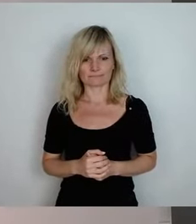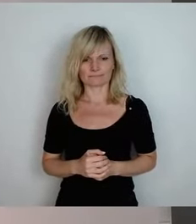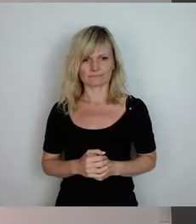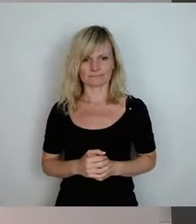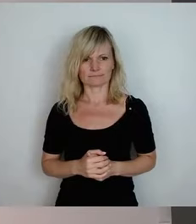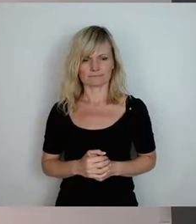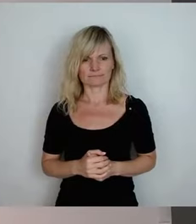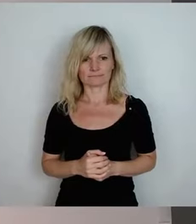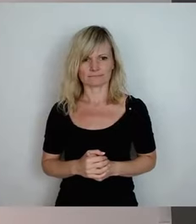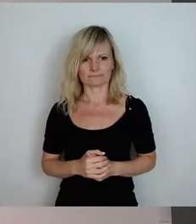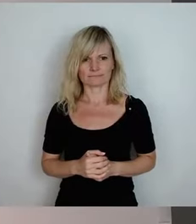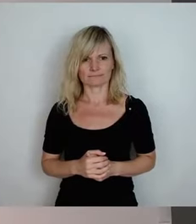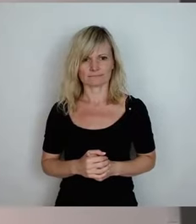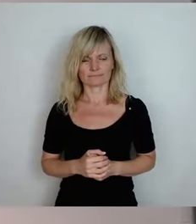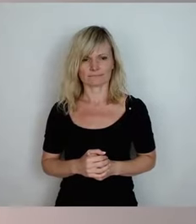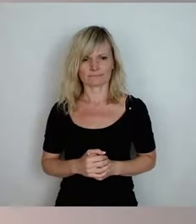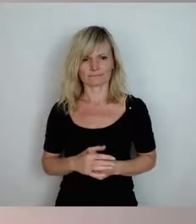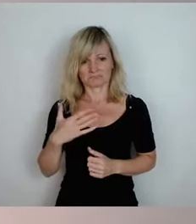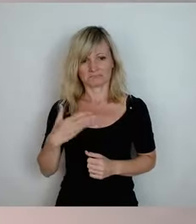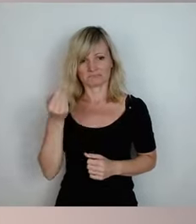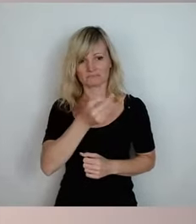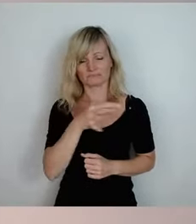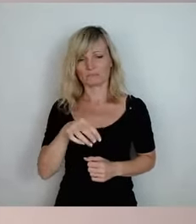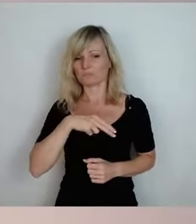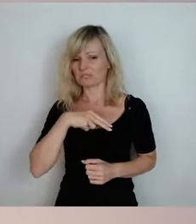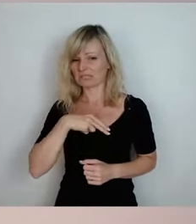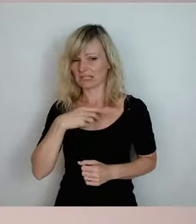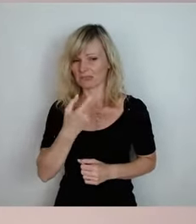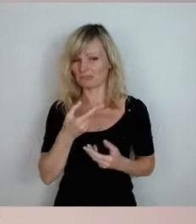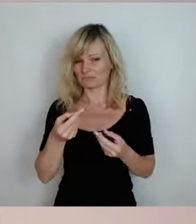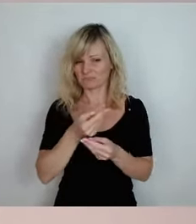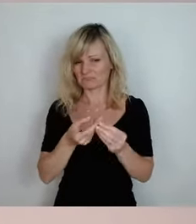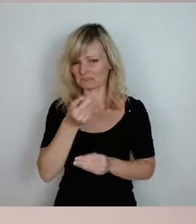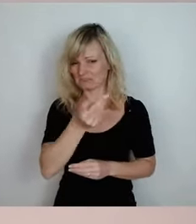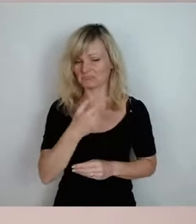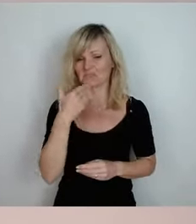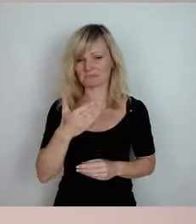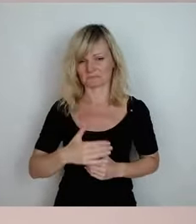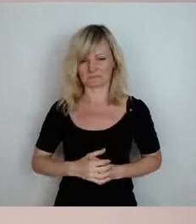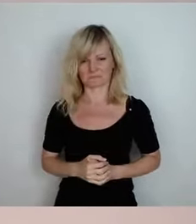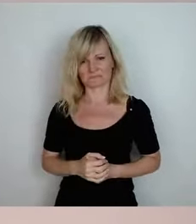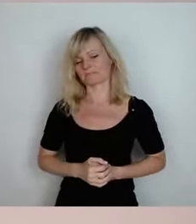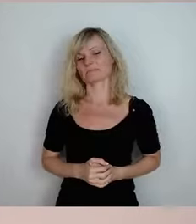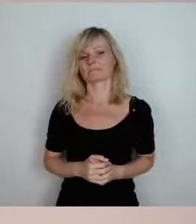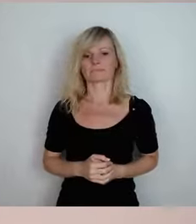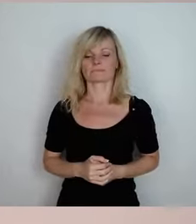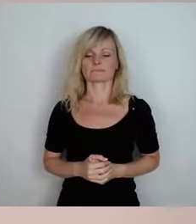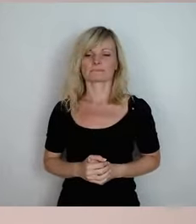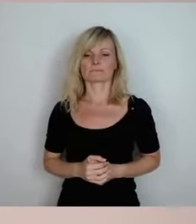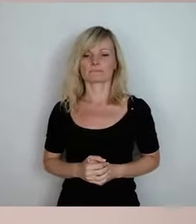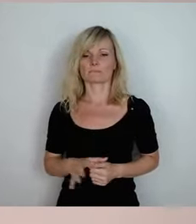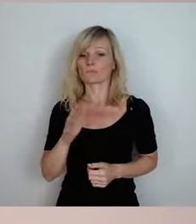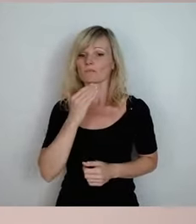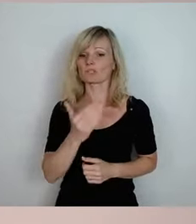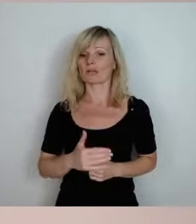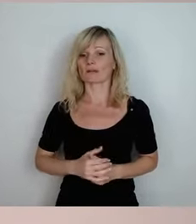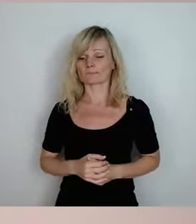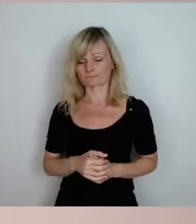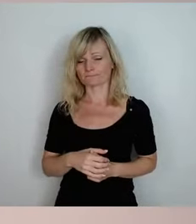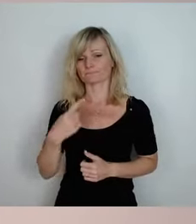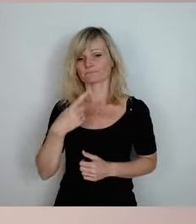Staatsministerium gerne mal einen Brief mitgeben und bitten, das mal zu bearbeiten. Dankeschön. Vielen Dank, Gerd Schröder.